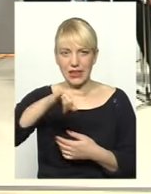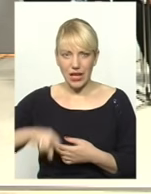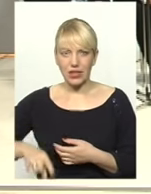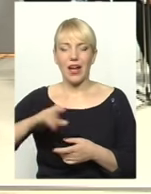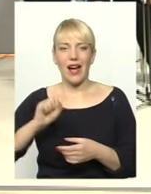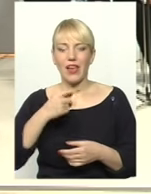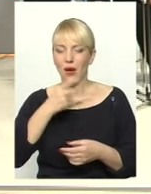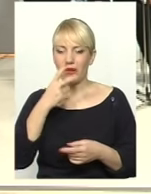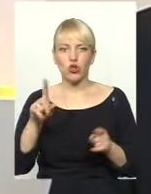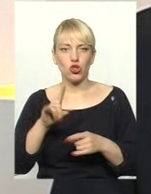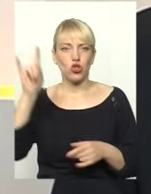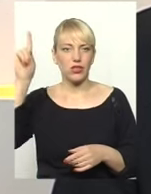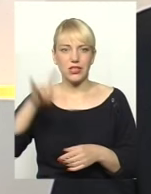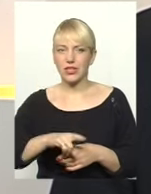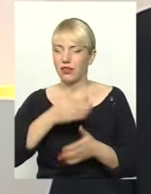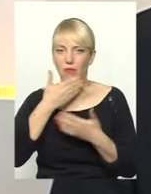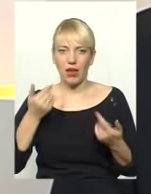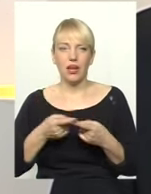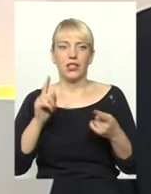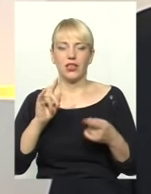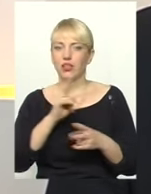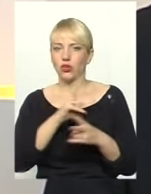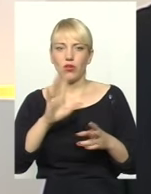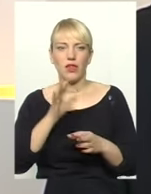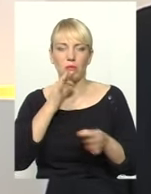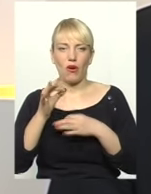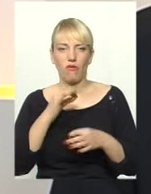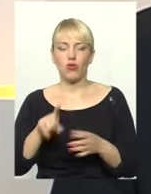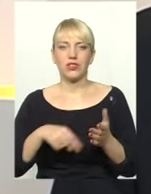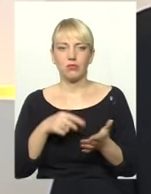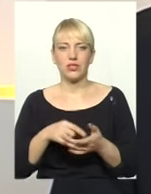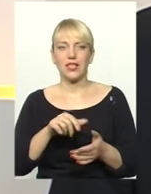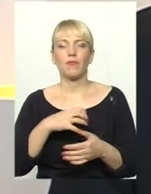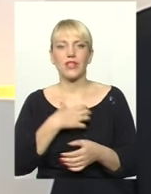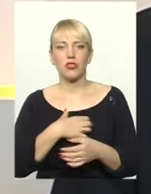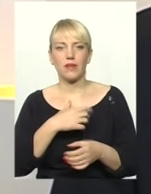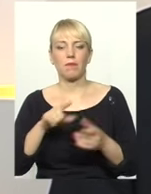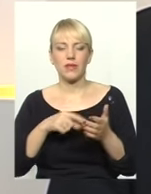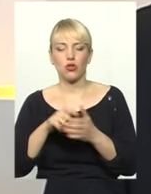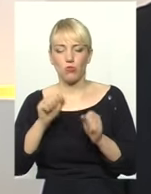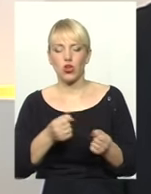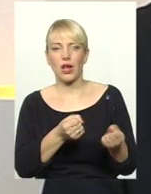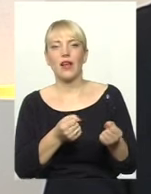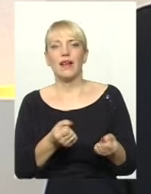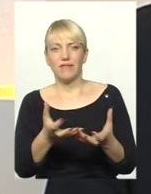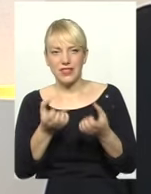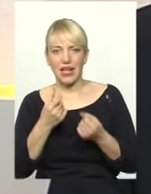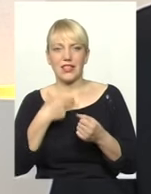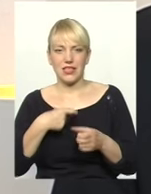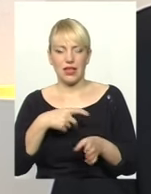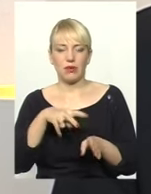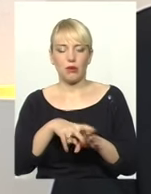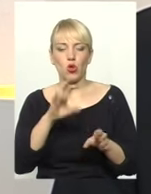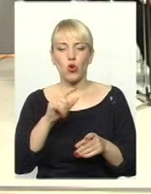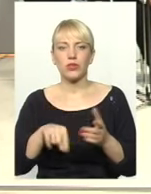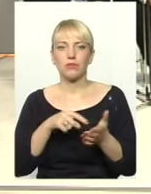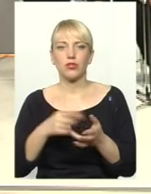самольоти не сідають. Дійсно, ніхто не веде переговорів з містом. Саме основне місто може потягнути цей тягар. Але з містом треба